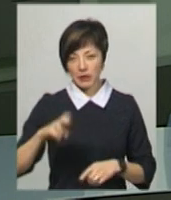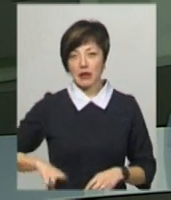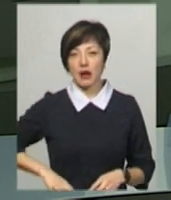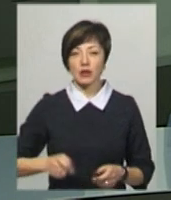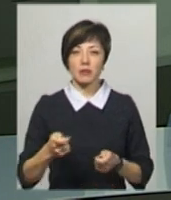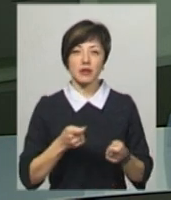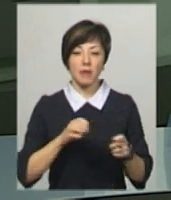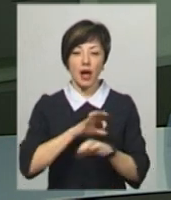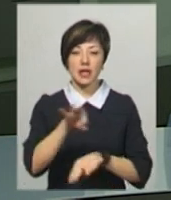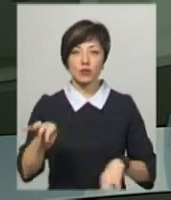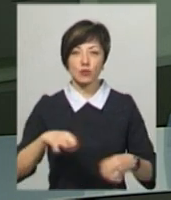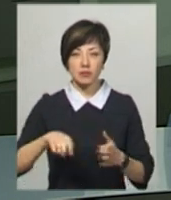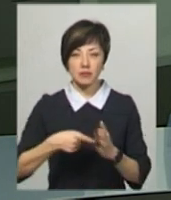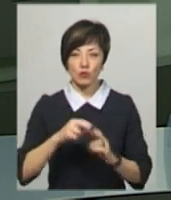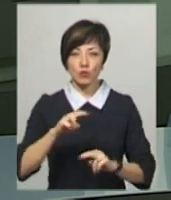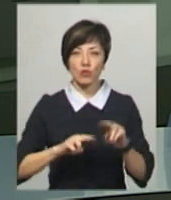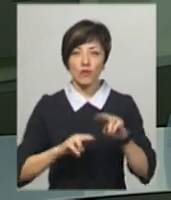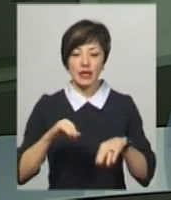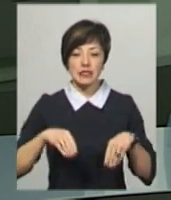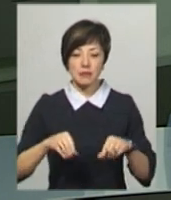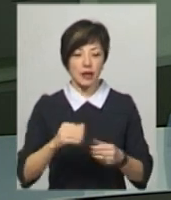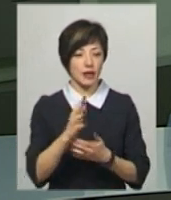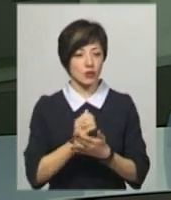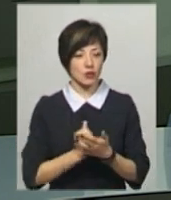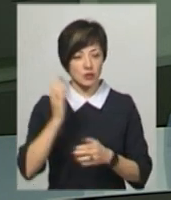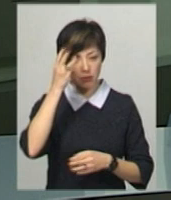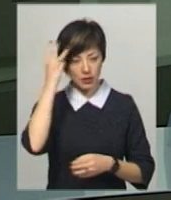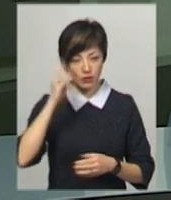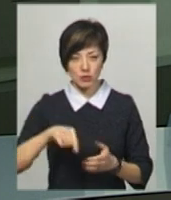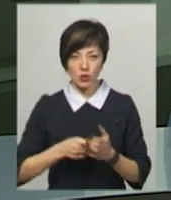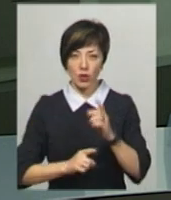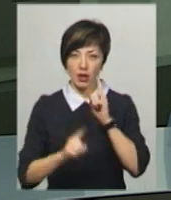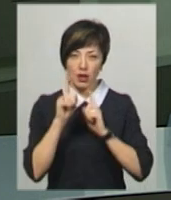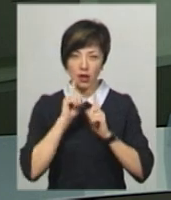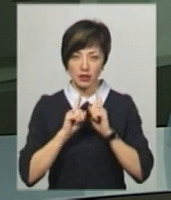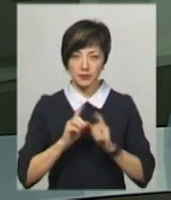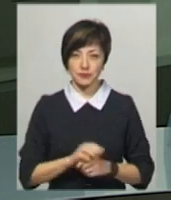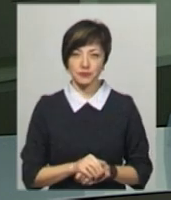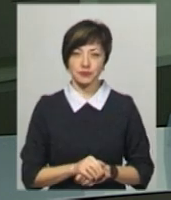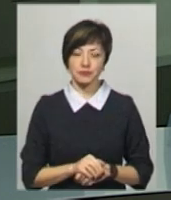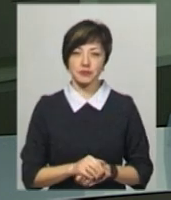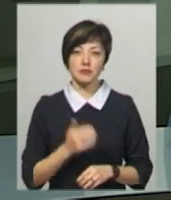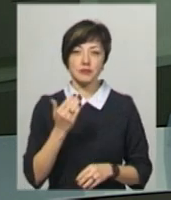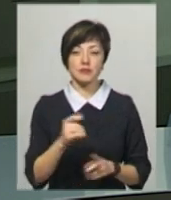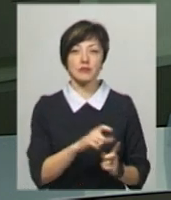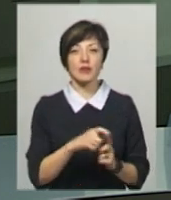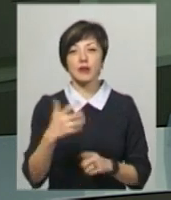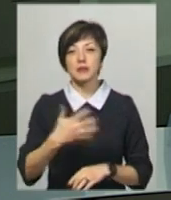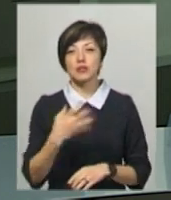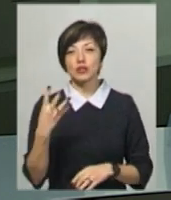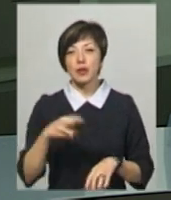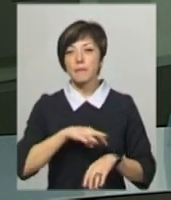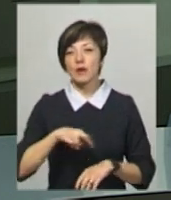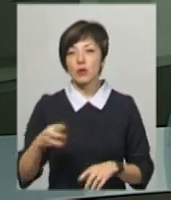департаменту архітектури, містобудування та земельних ресурсів Хмельницької міської ради Олександр Чорнієвич. За його словами, 54